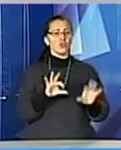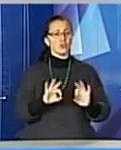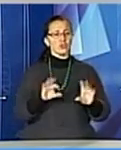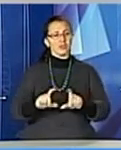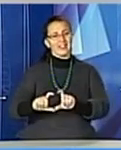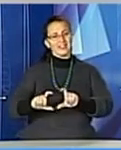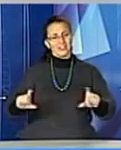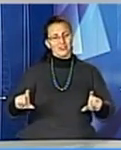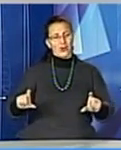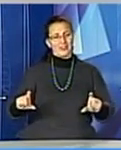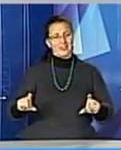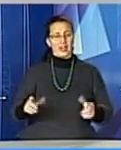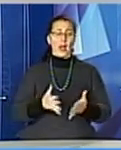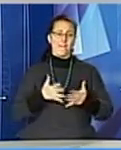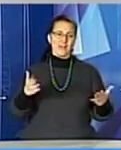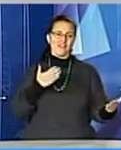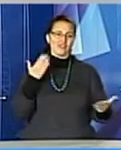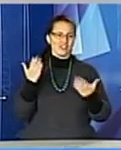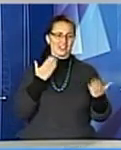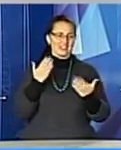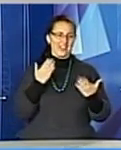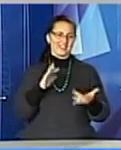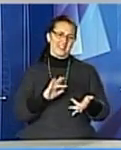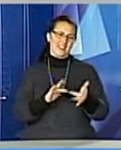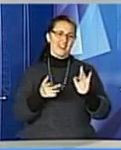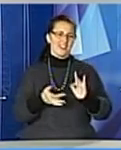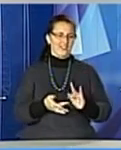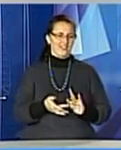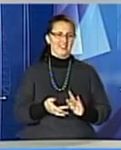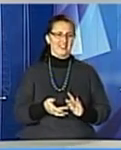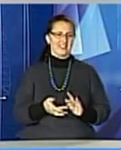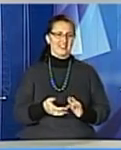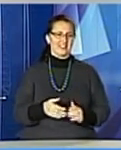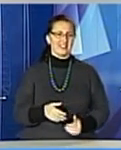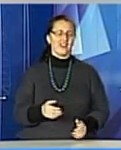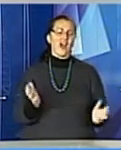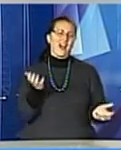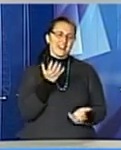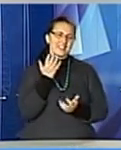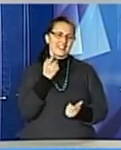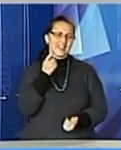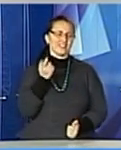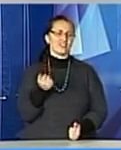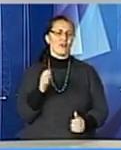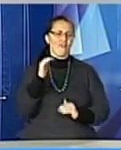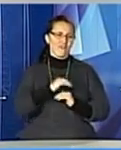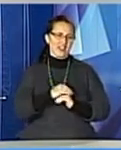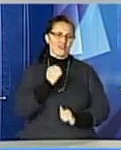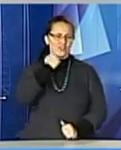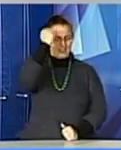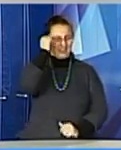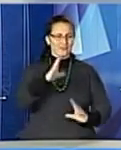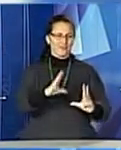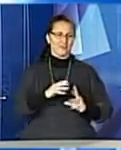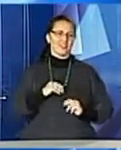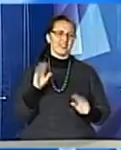за номером нашої гарячої лінії. Більше читайте на нашому інтернет-порталі. Затишного вам вечора. Дякую, що з нами. До зустрічі.